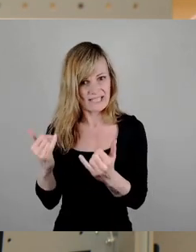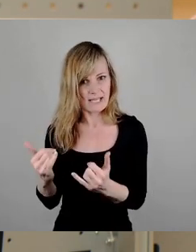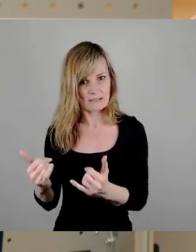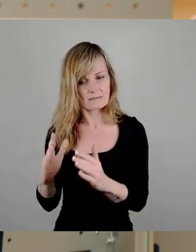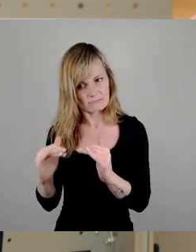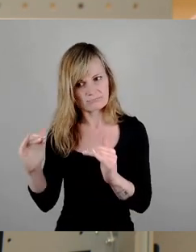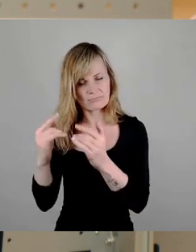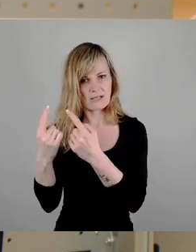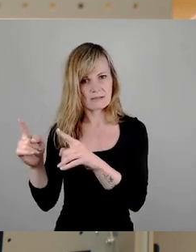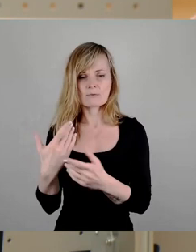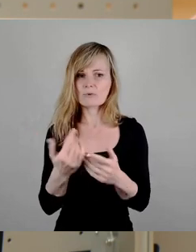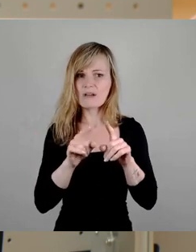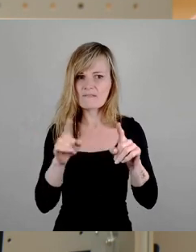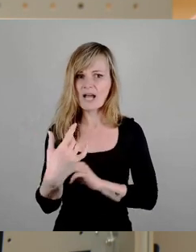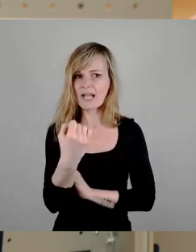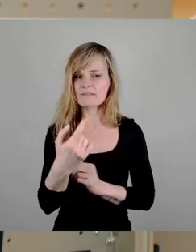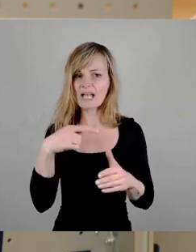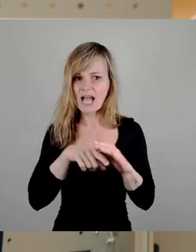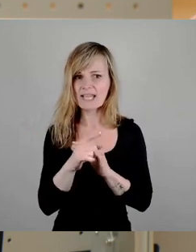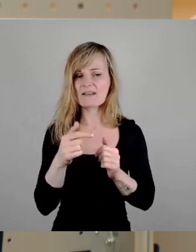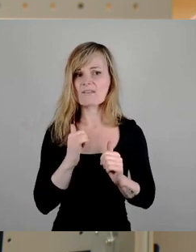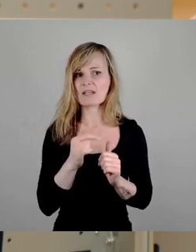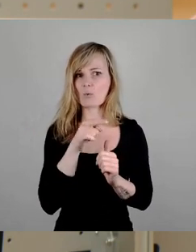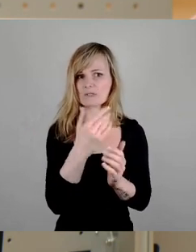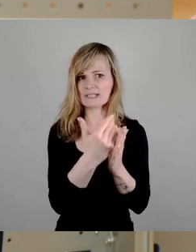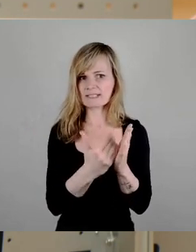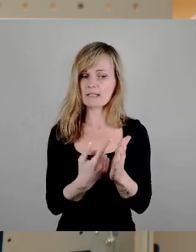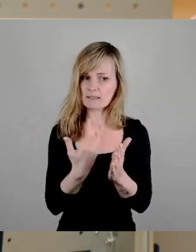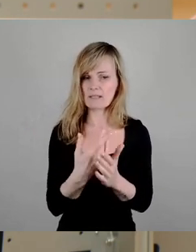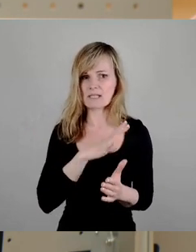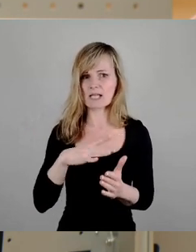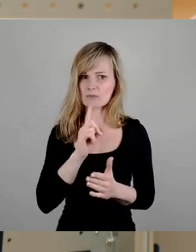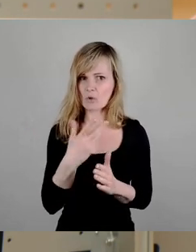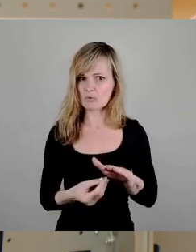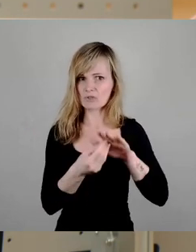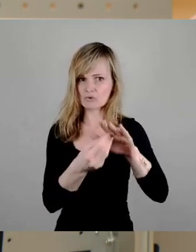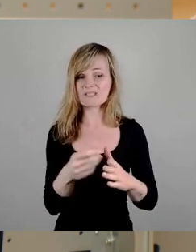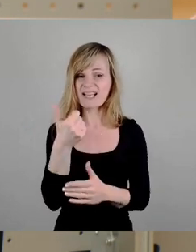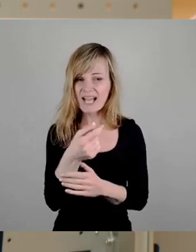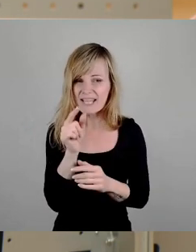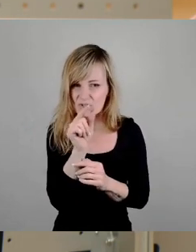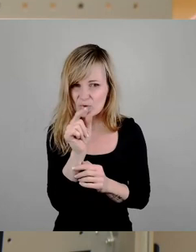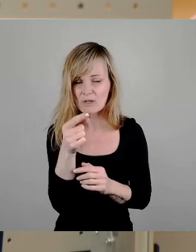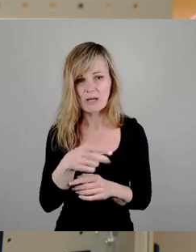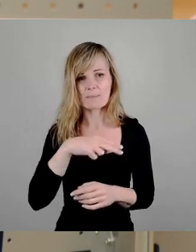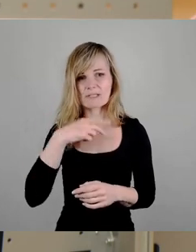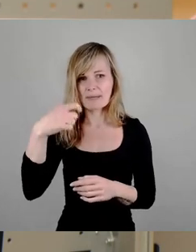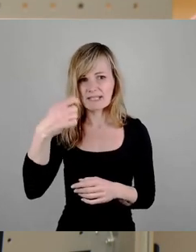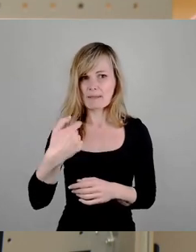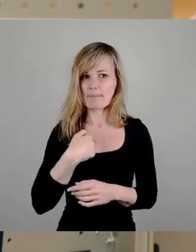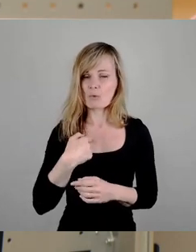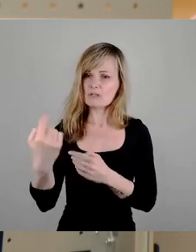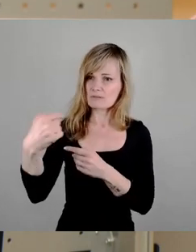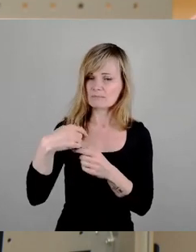das Fachkräfteeinwanderungsgesetz unterstützen soll. Ein Puzzlestück bei den Bestrebungen, Migration zu steuern und zu lenken. Der Ministerpräsident war bei uns in einer Firma, hat sich